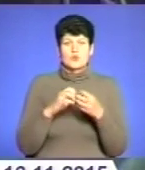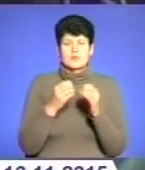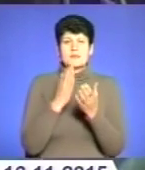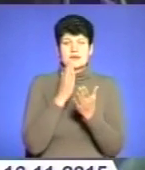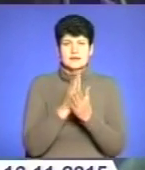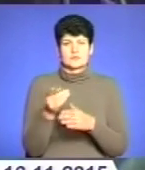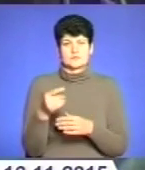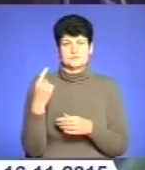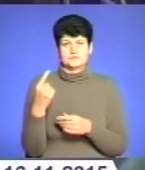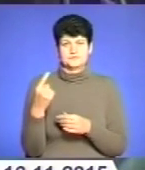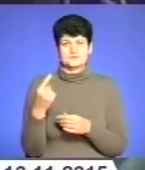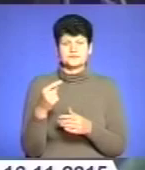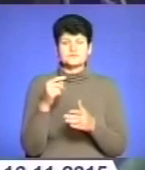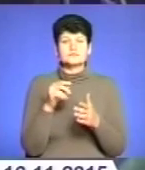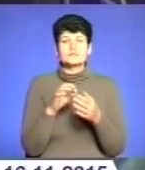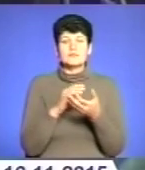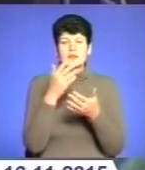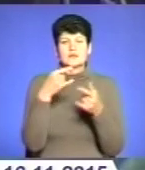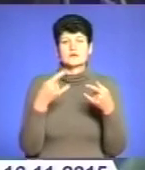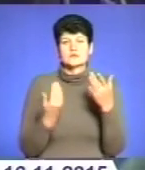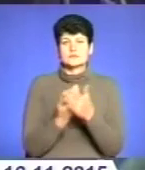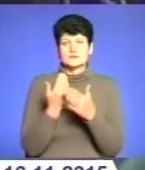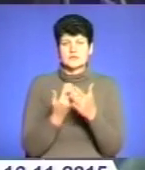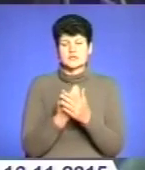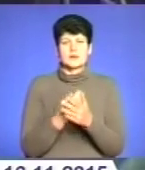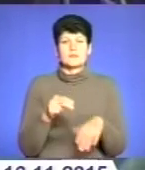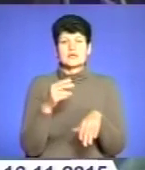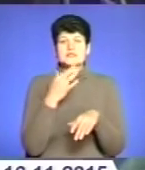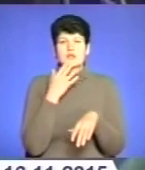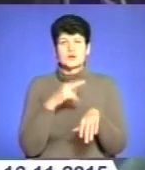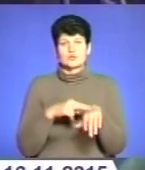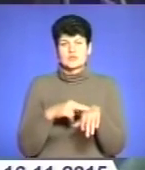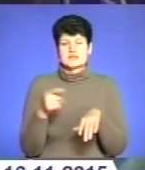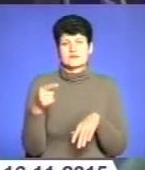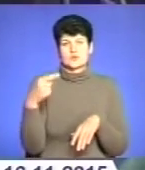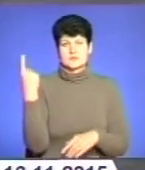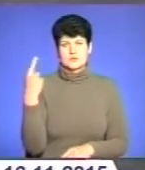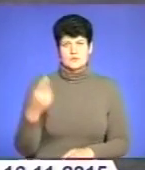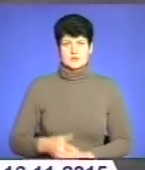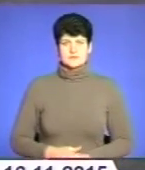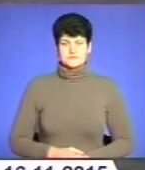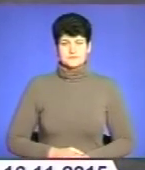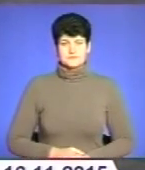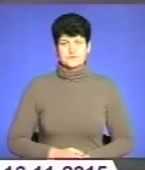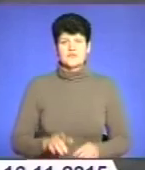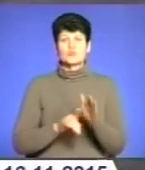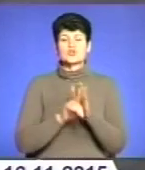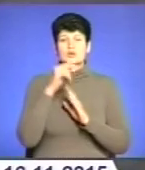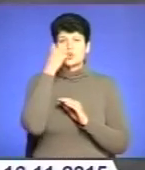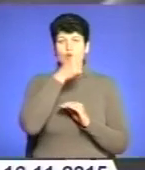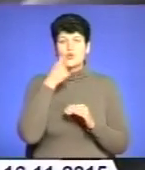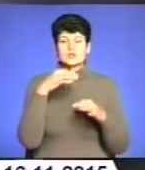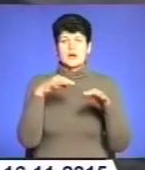Тернопільщині. Сюжет сектора комунікації Головного управління Національної поліції України в Тернопільській області. Від початку року на